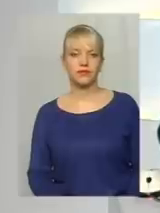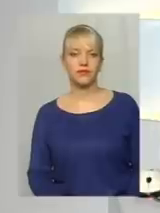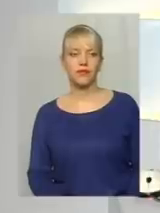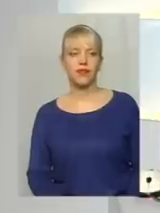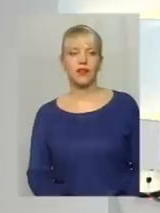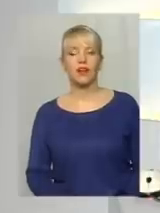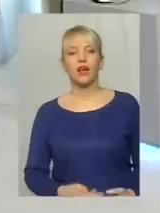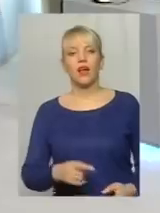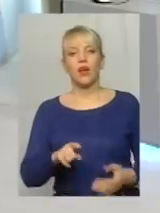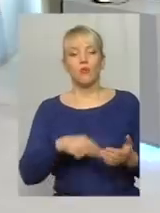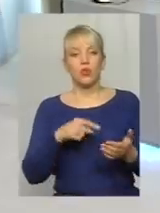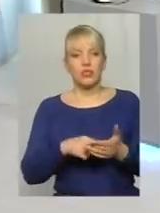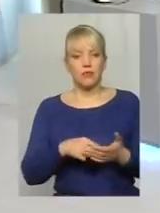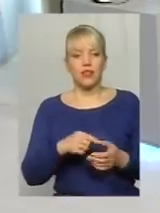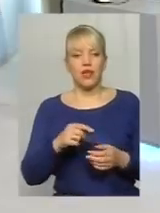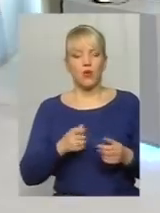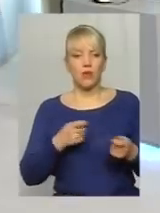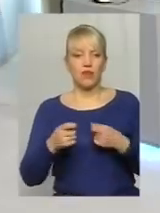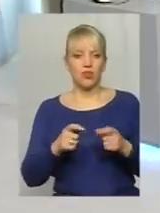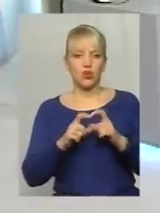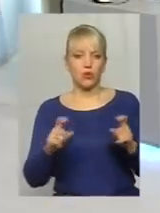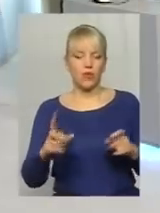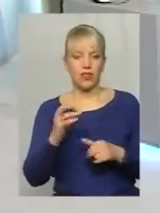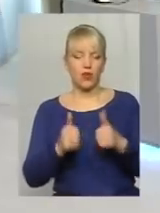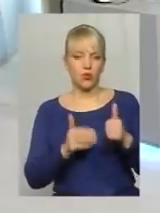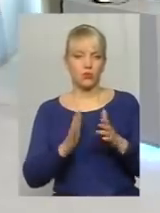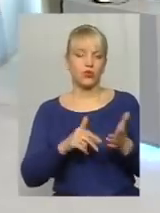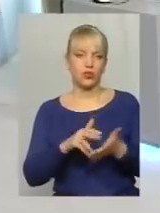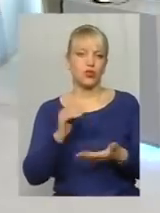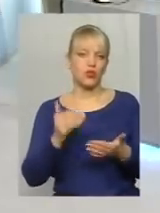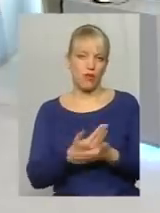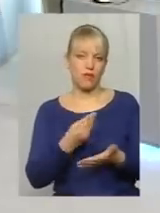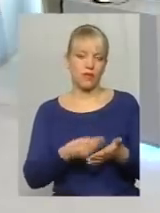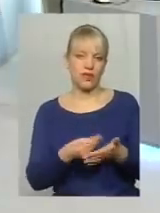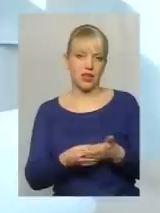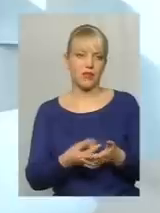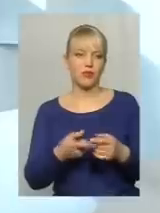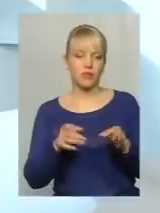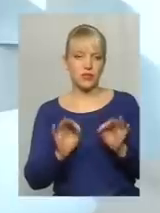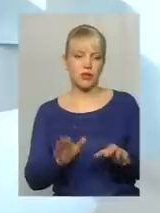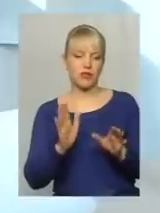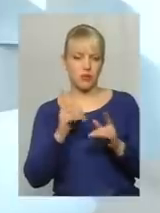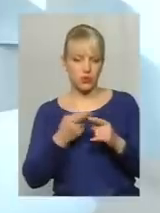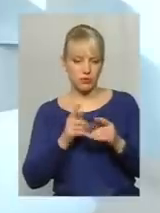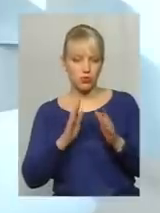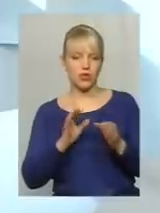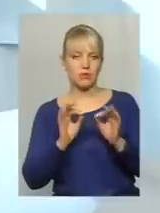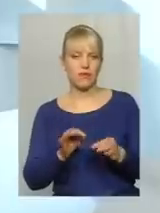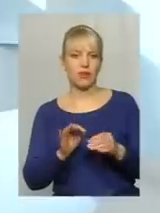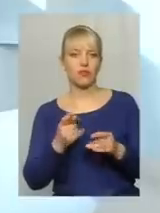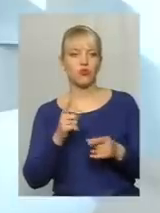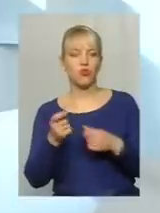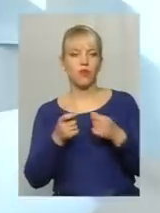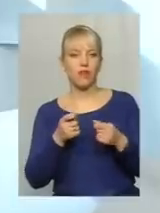Тобто муніципальні управляючі компанії на конкурс вже йтимуть з новими тарифами, Так, звичайно, то буде справедливо, тому що якби управляюча